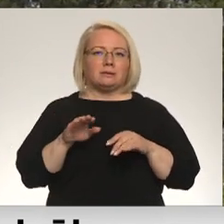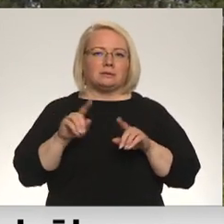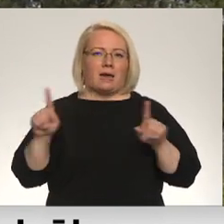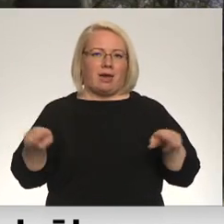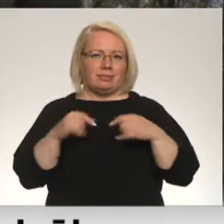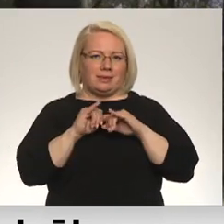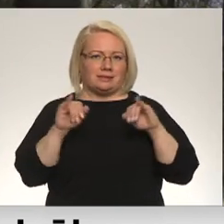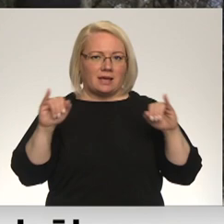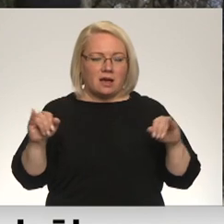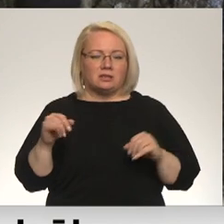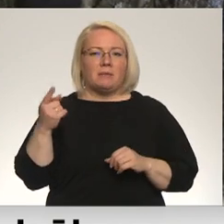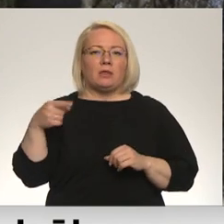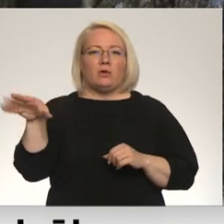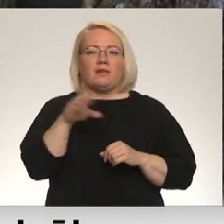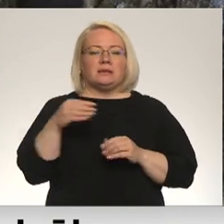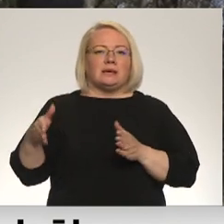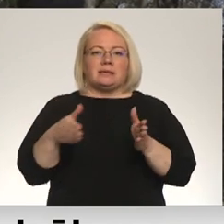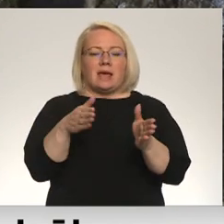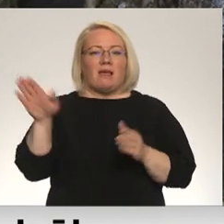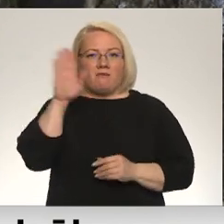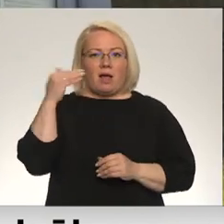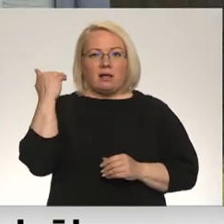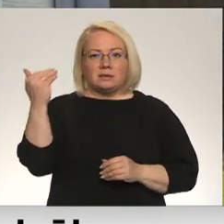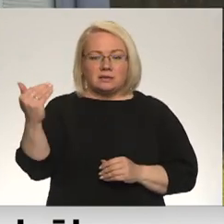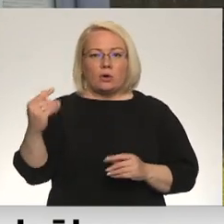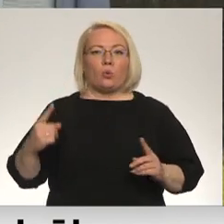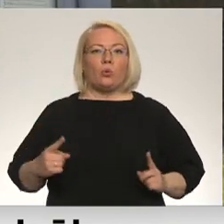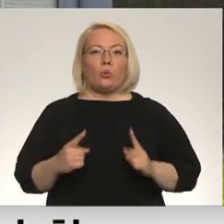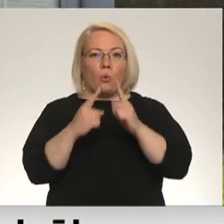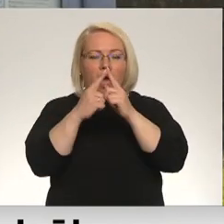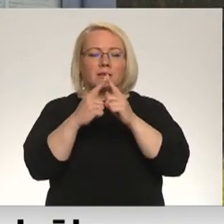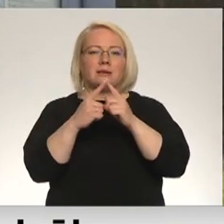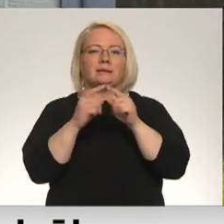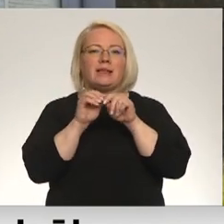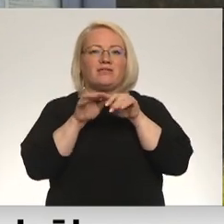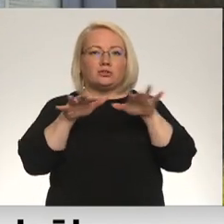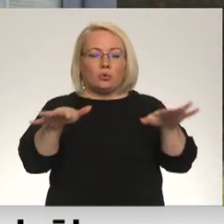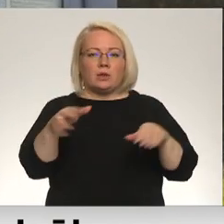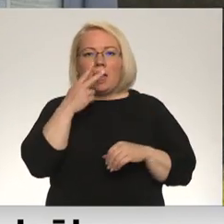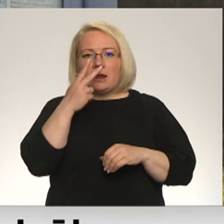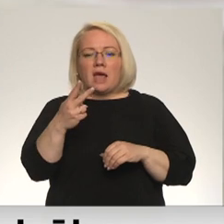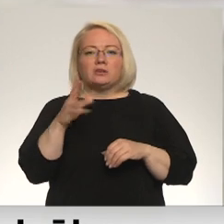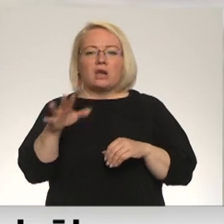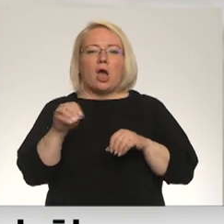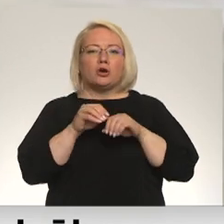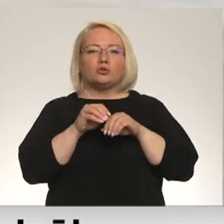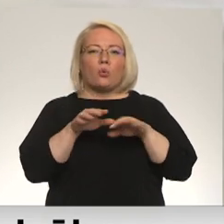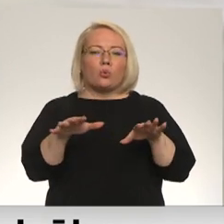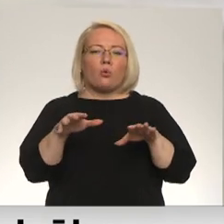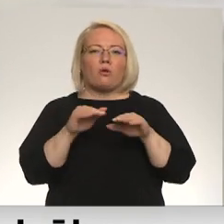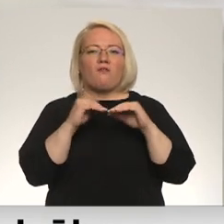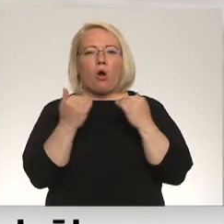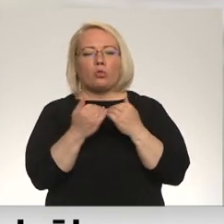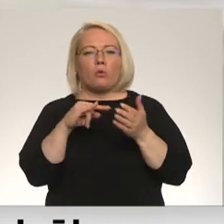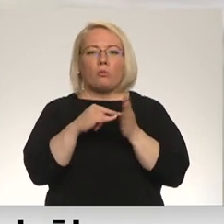ir valsts ceļi. Tas noteikti būtu numur viens un pati virsotne, tornis, infrastruktūra. Es to redzu kā struktūra fonda projektus. Vai tos realizē